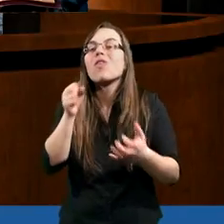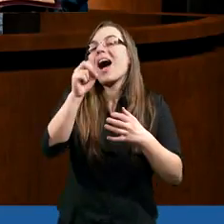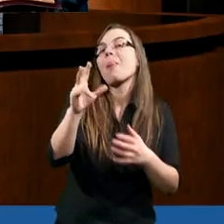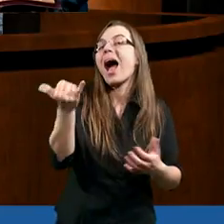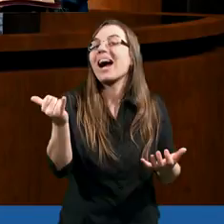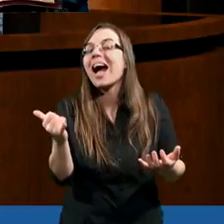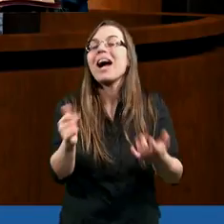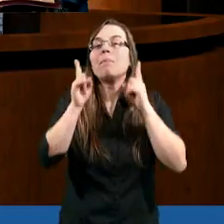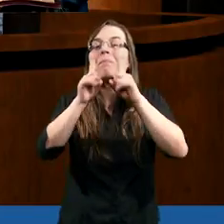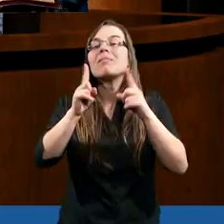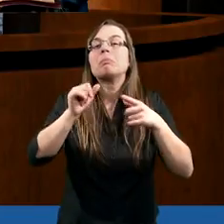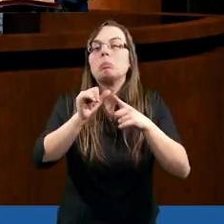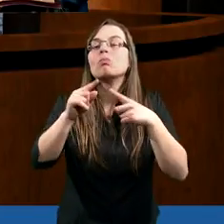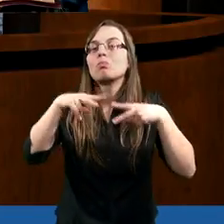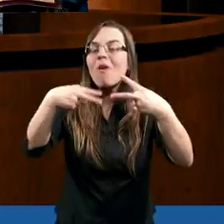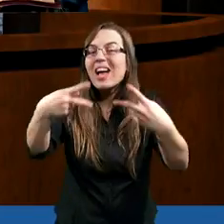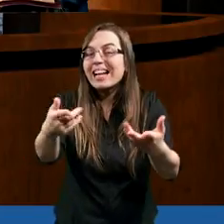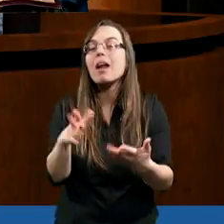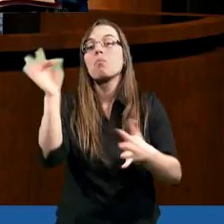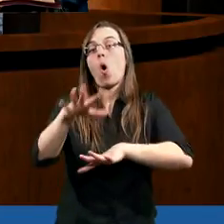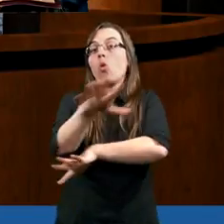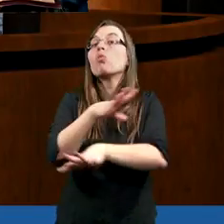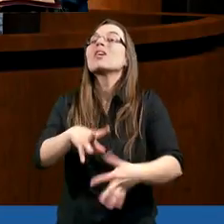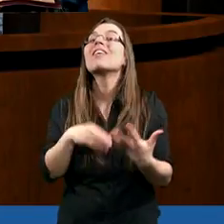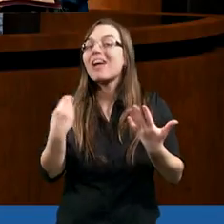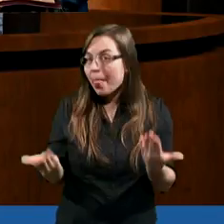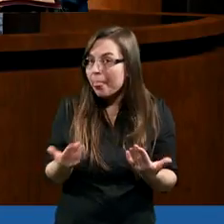tak, jak teraz jest nam to dane, bo Duch Święty,